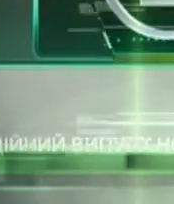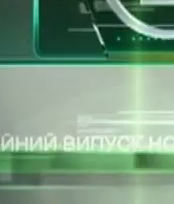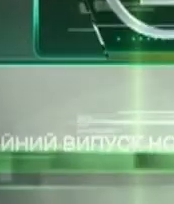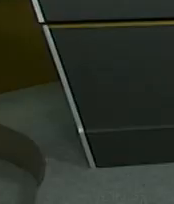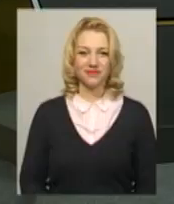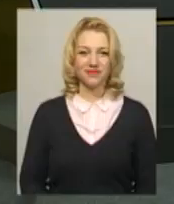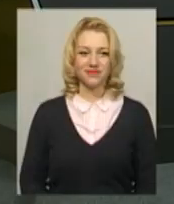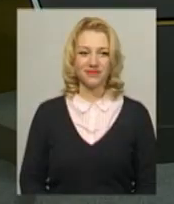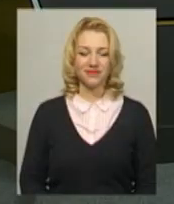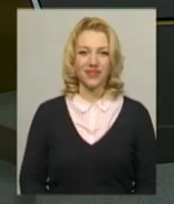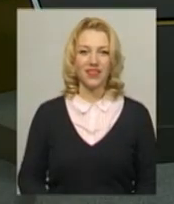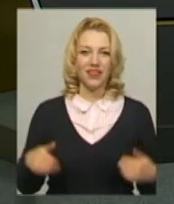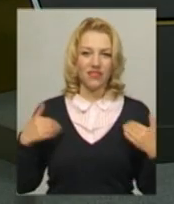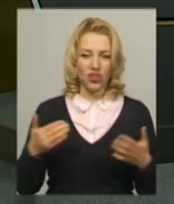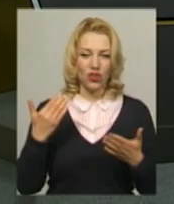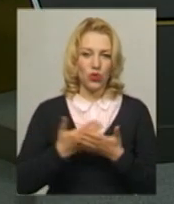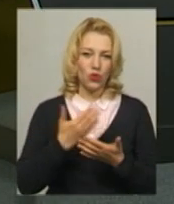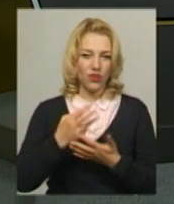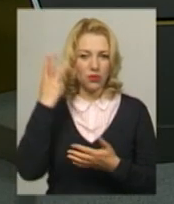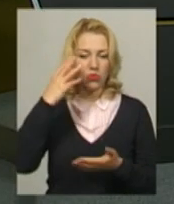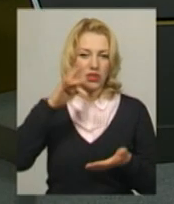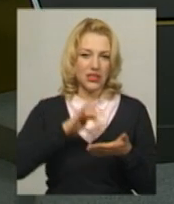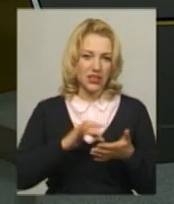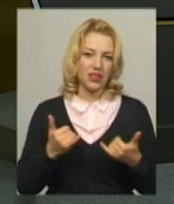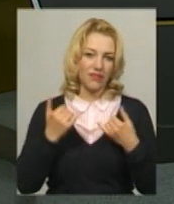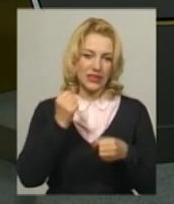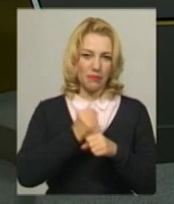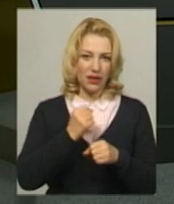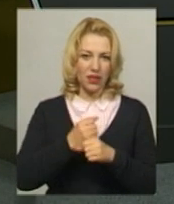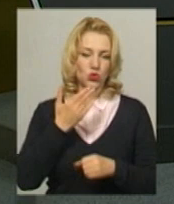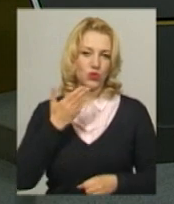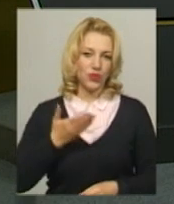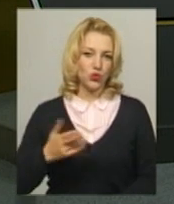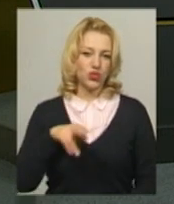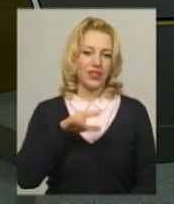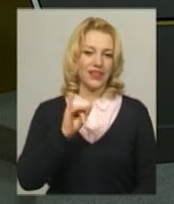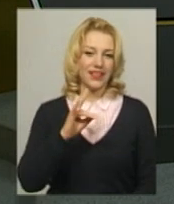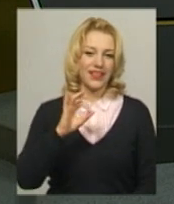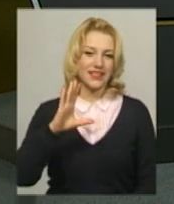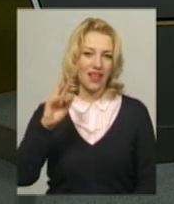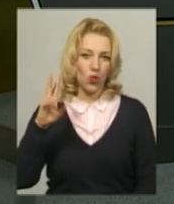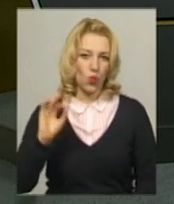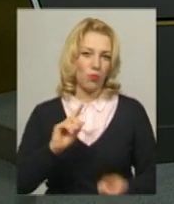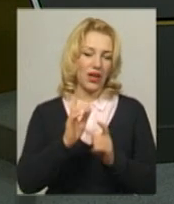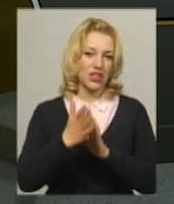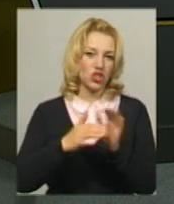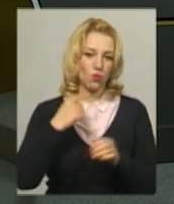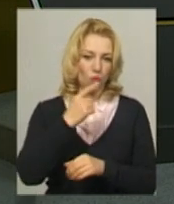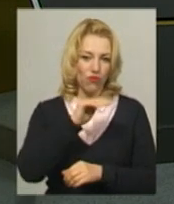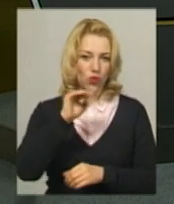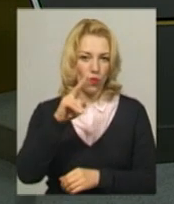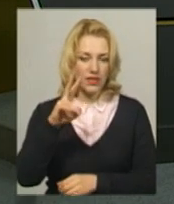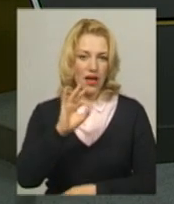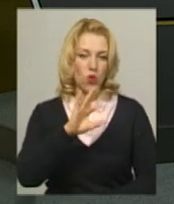Музика Вітаю, новини в ефірі Поділля-Центр. У студії для вас працюють ведуча Дарина Денисенко, переклад на жестову мову Оксана